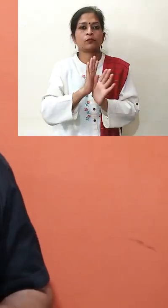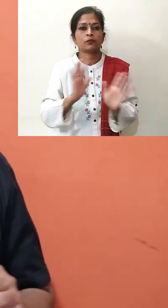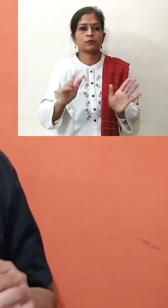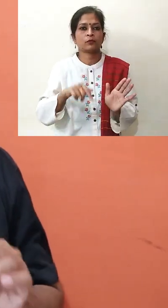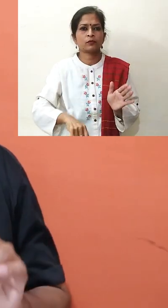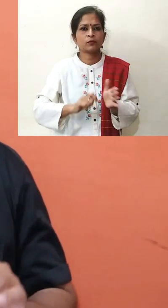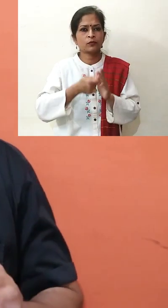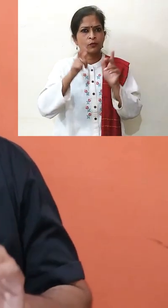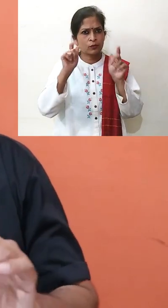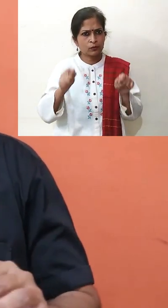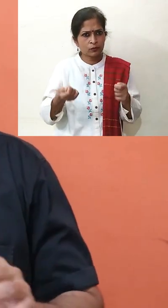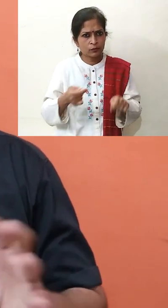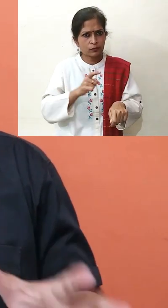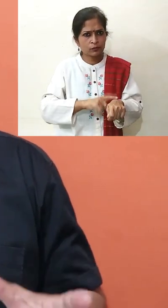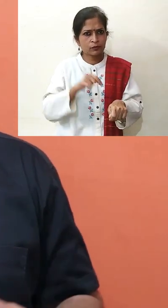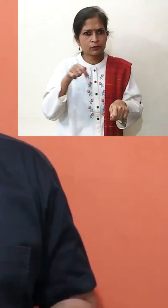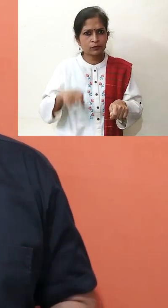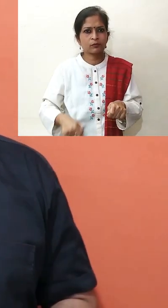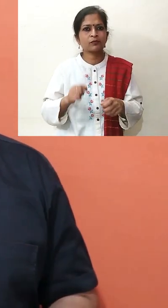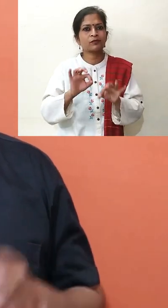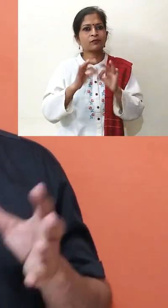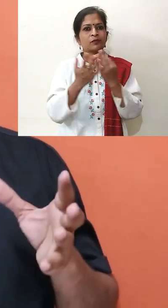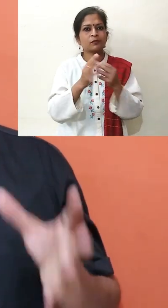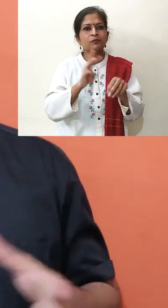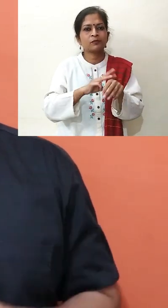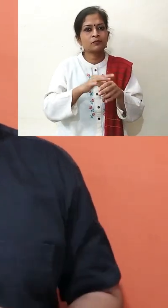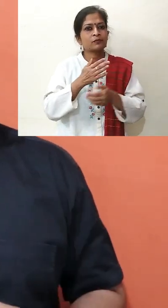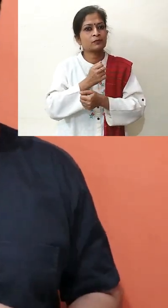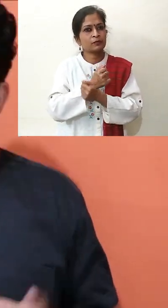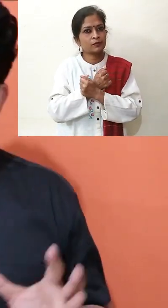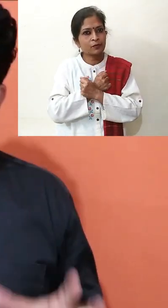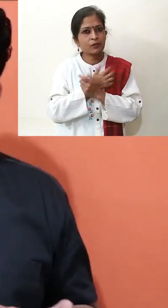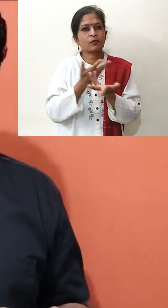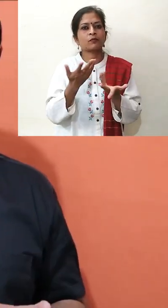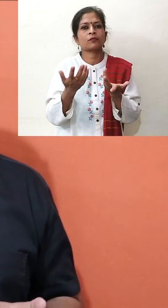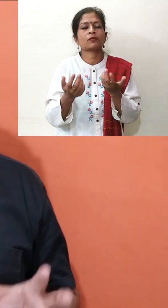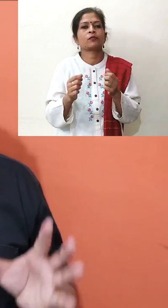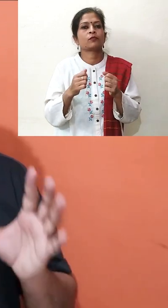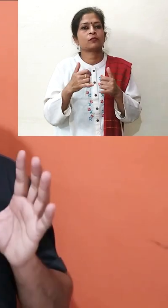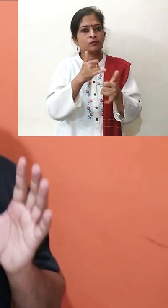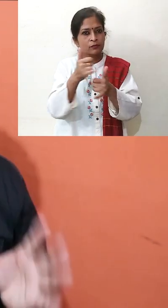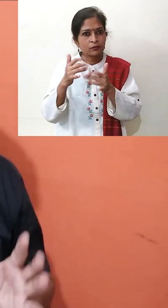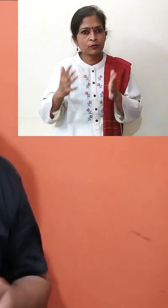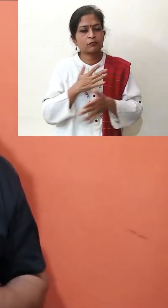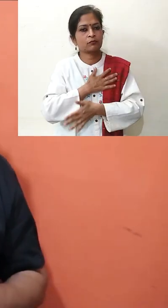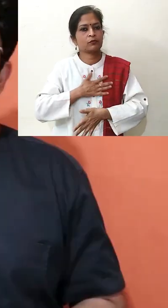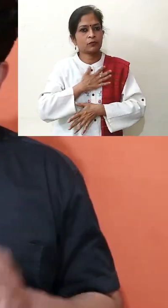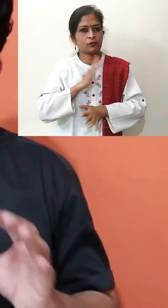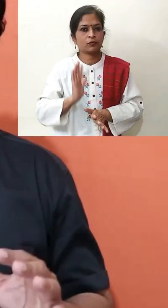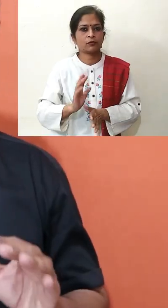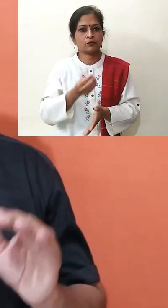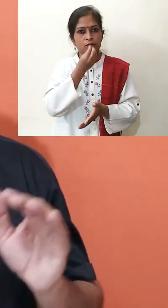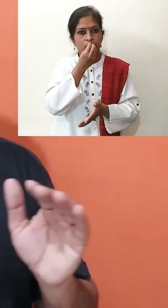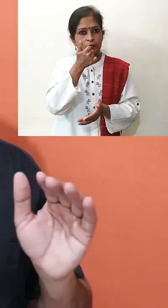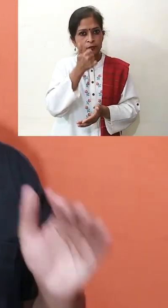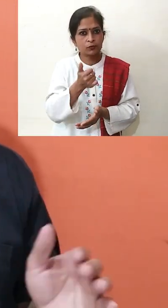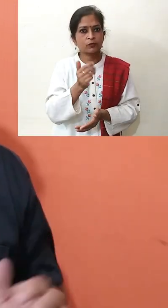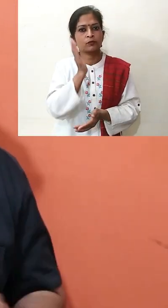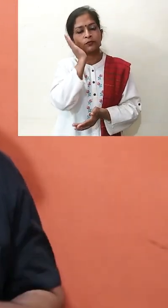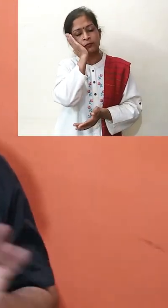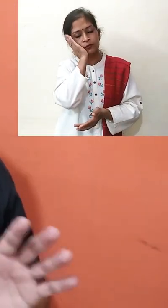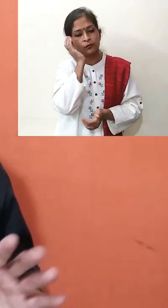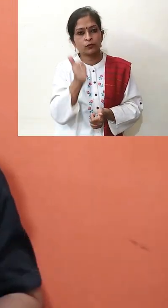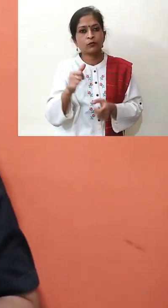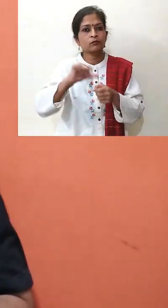अपने घर के सदर्शयों के साथ खेले, मनोरणजन करें और सुस्तर हैं अच्छा भोजन करें, अच्छी नीद लें, नशे की आदत से